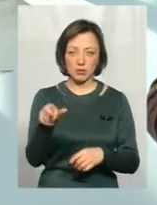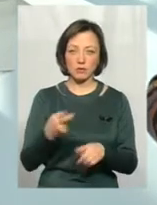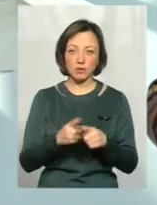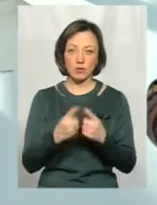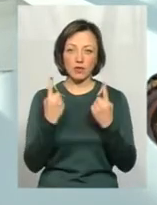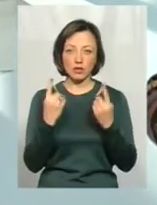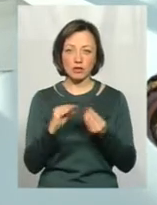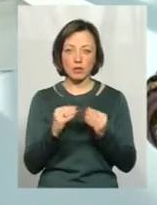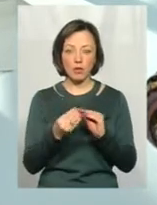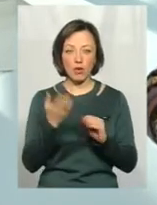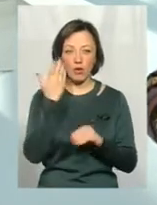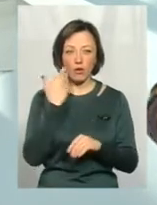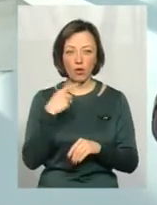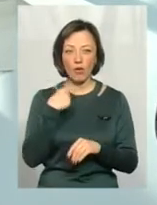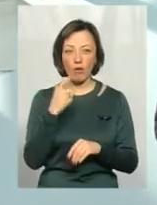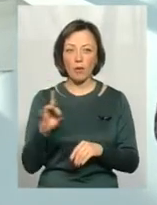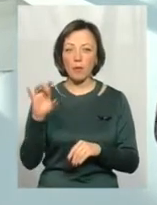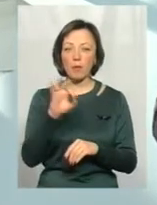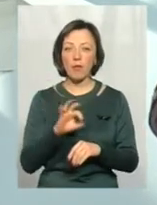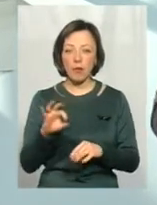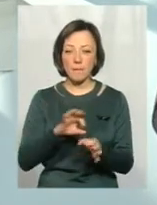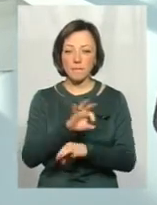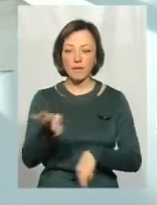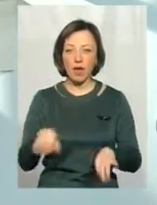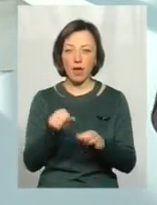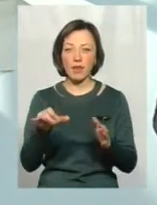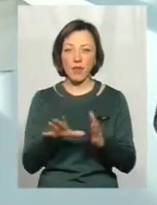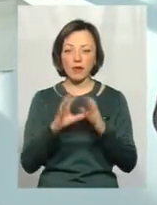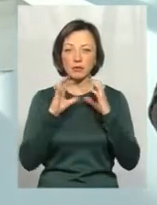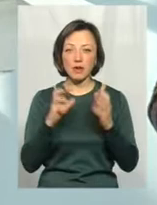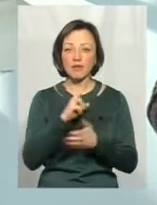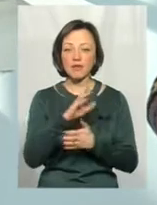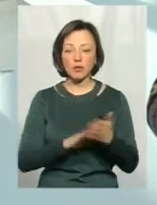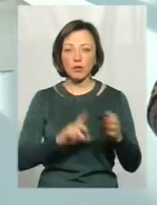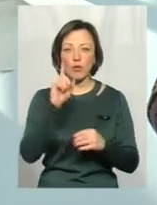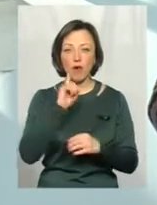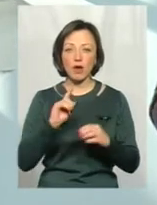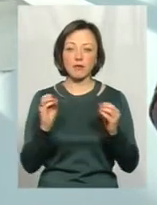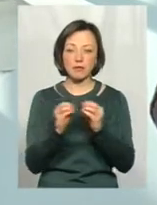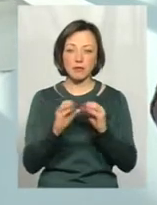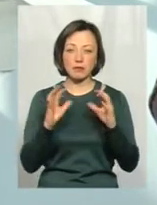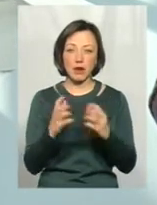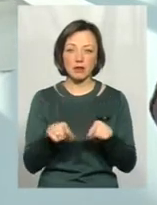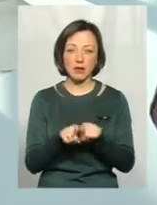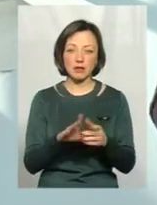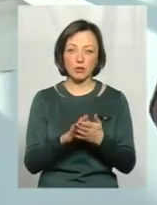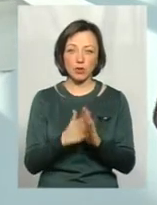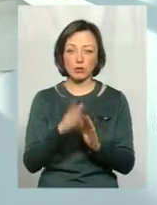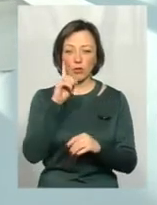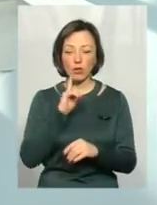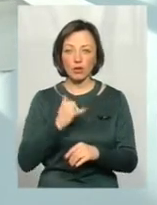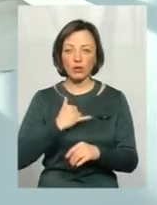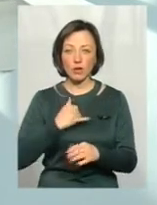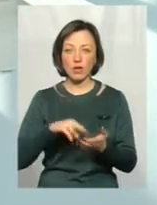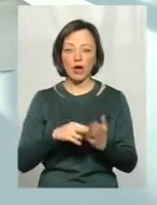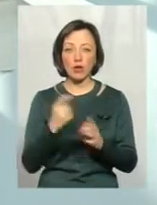величезна проблема. І коли ми говоримо про проекти енергозбереження, вибачте, поки в нас буде зберігатися така ситуація, поки нашою